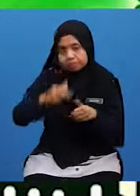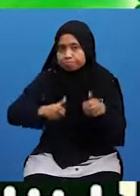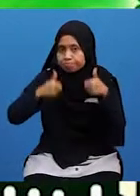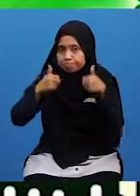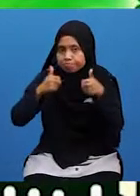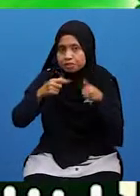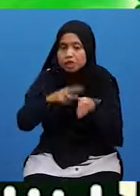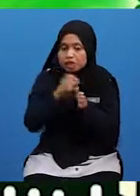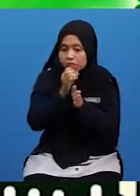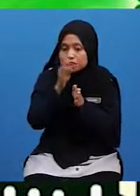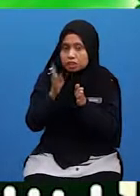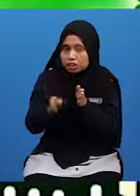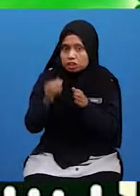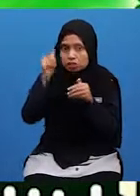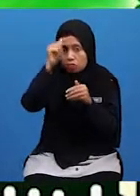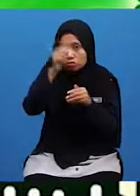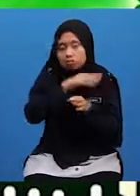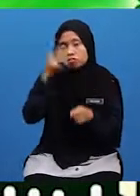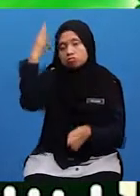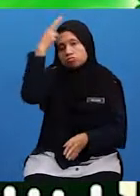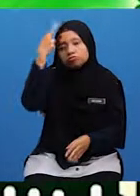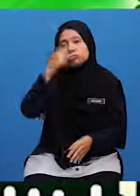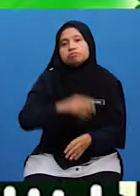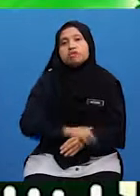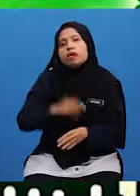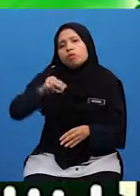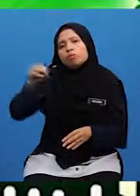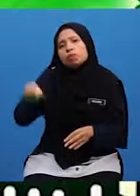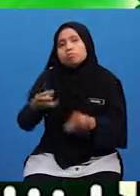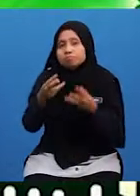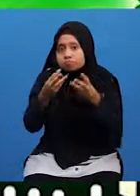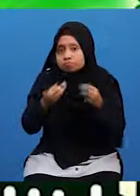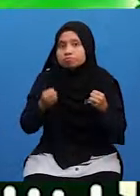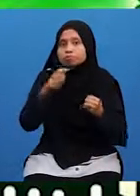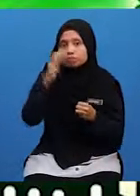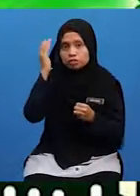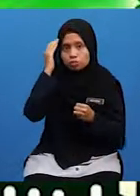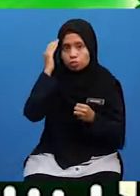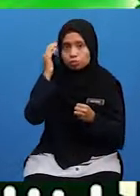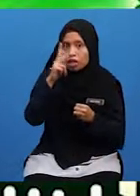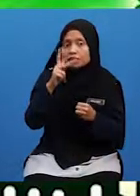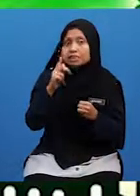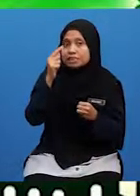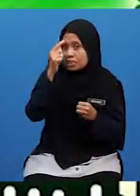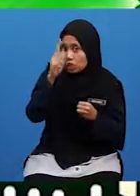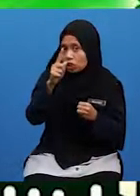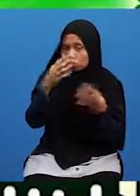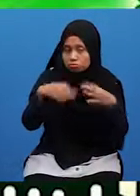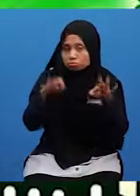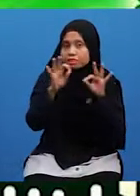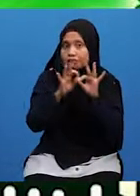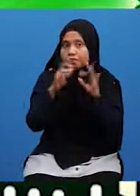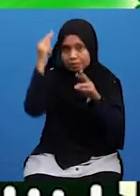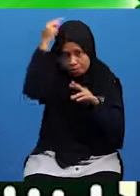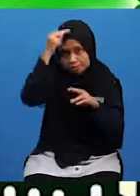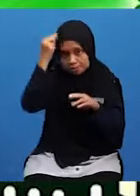sisi Allah Dan Rasulnya Murid-murid Nak tahu Satu Kisah Asidik Nabi Seterusnya